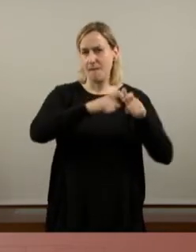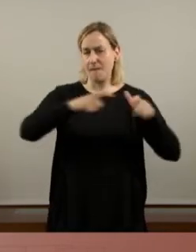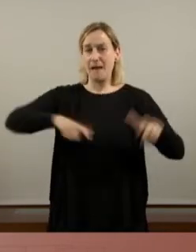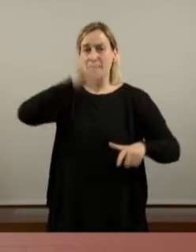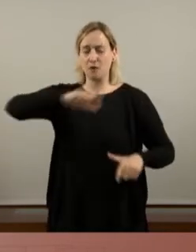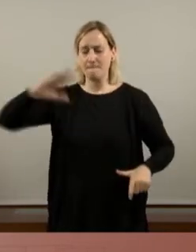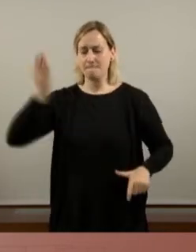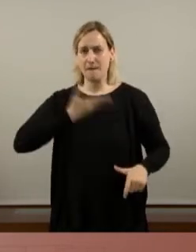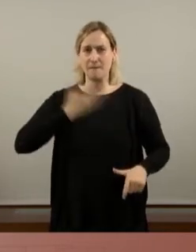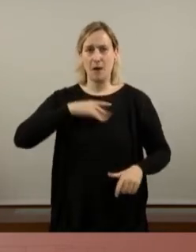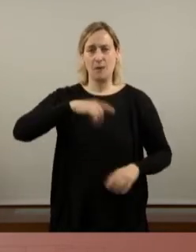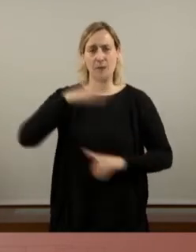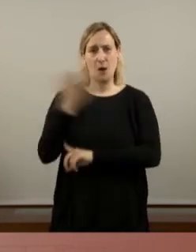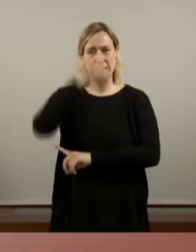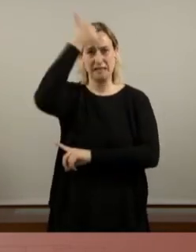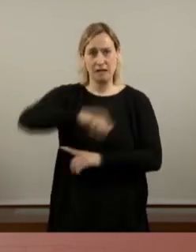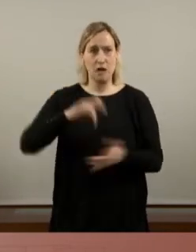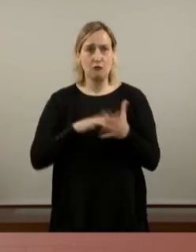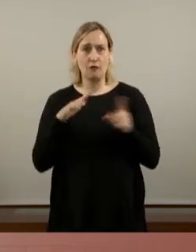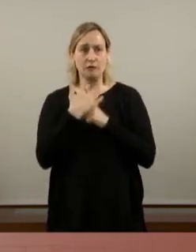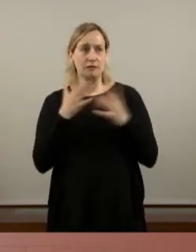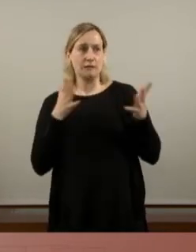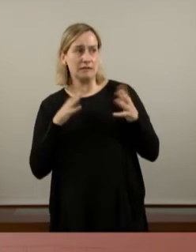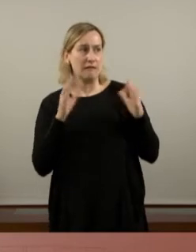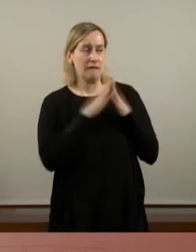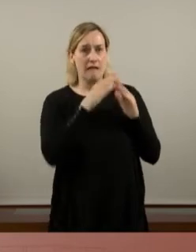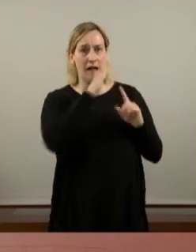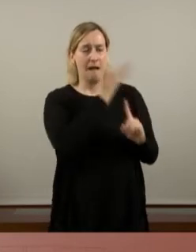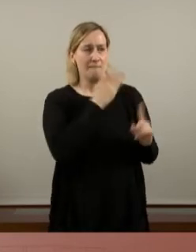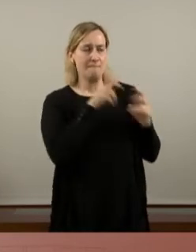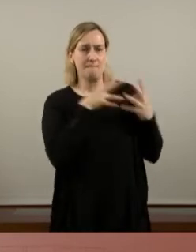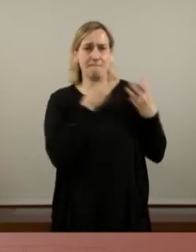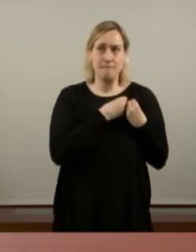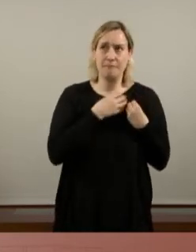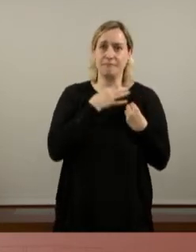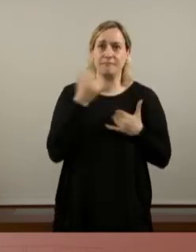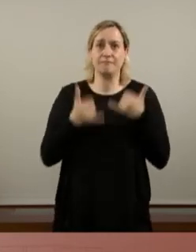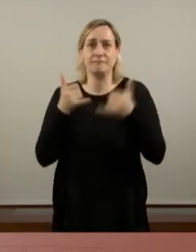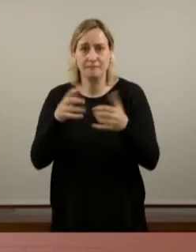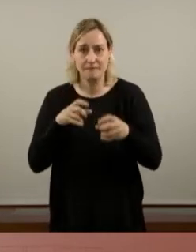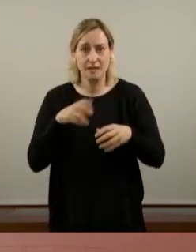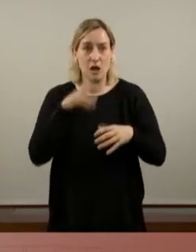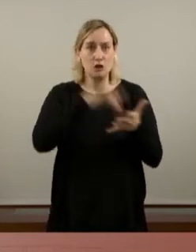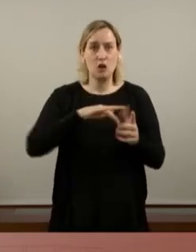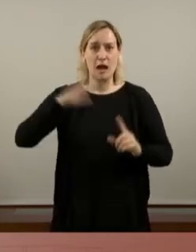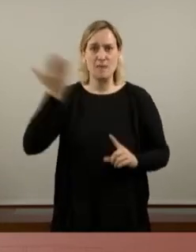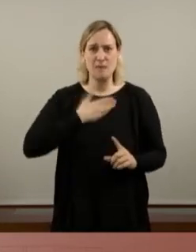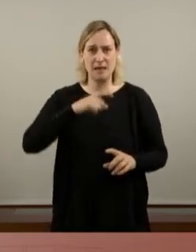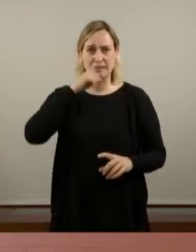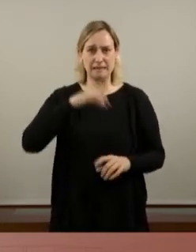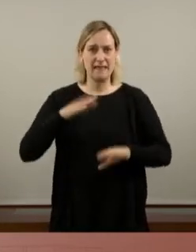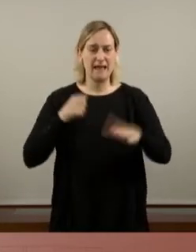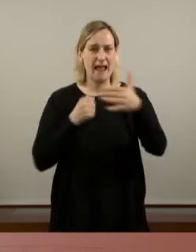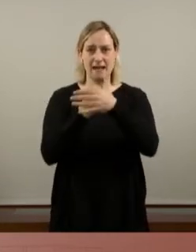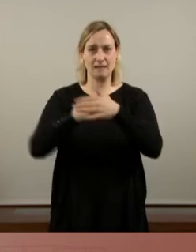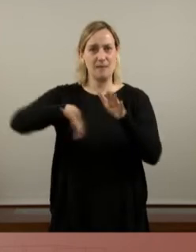gènere atrapades en la precarietat i en els seus agressors. Tenim violència de l'extrema dreta i del feixisme que alimenten aquestes